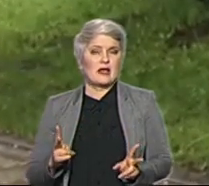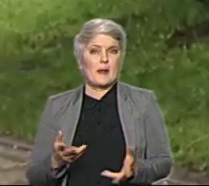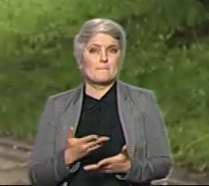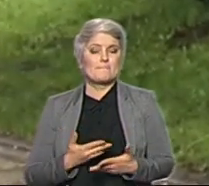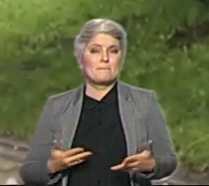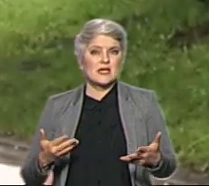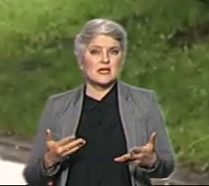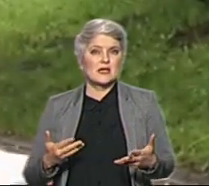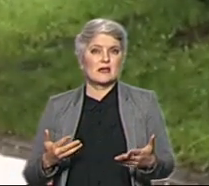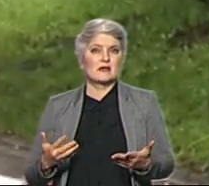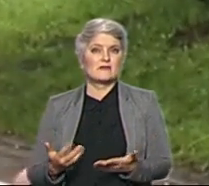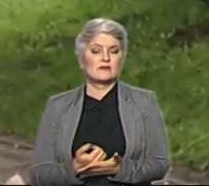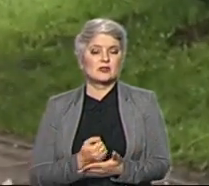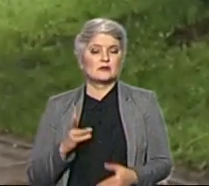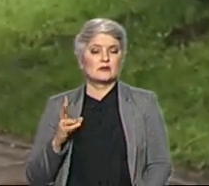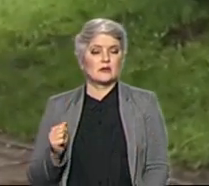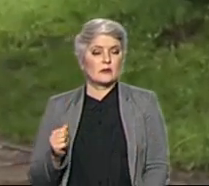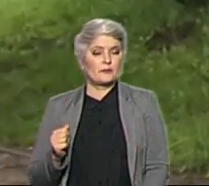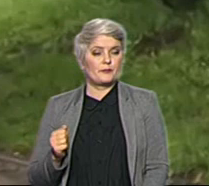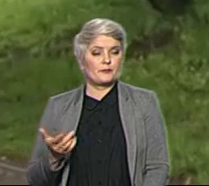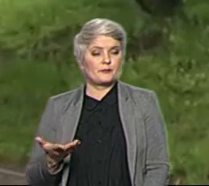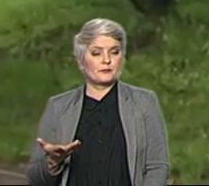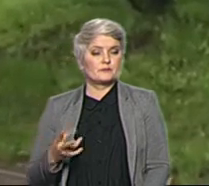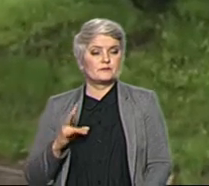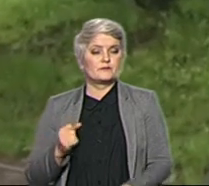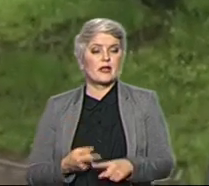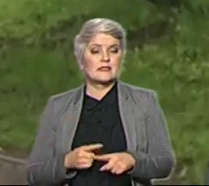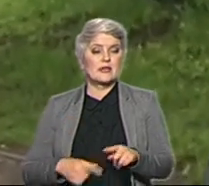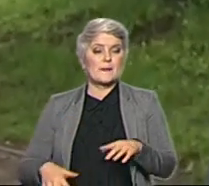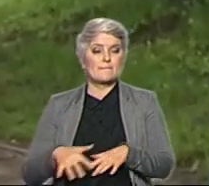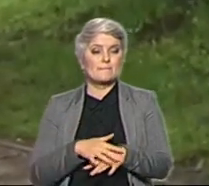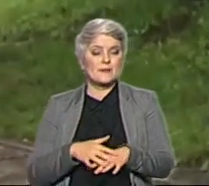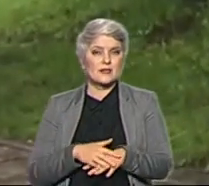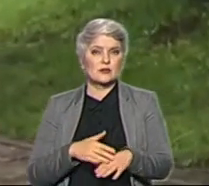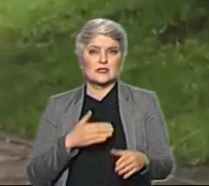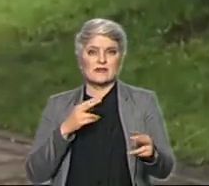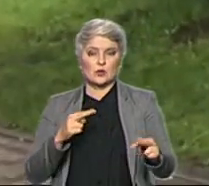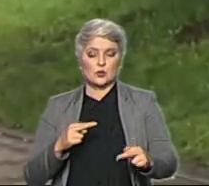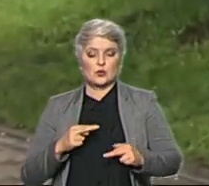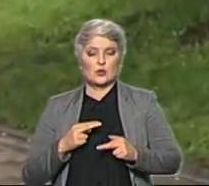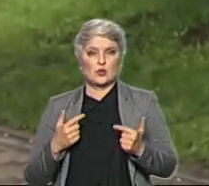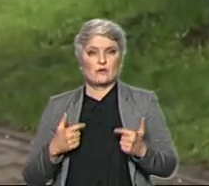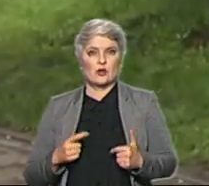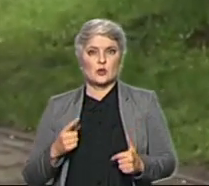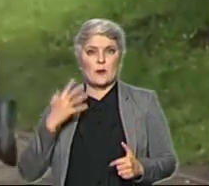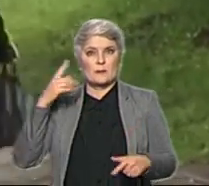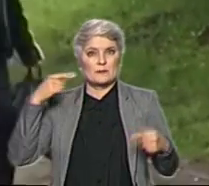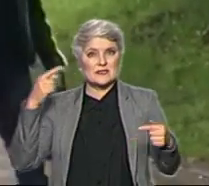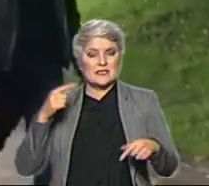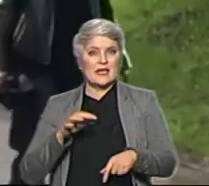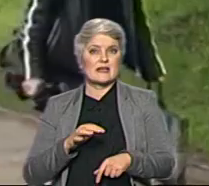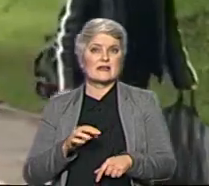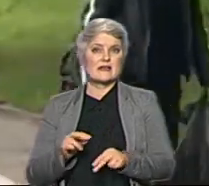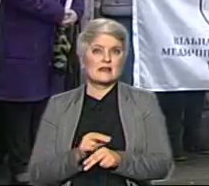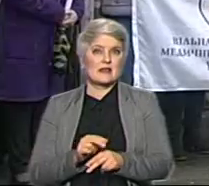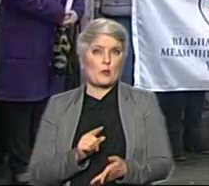Ми вийшли на цей мітинг, щоб звернути до себе увагу, що психіатрія повинна бути.